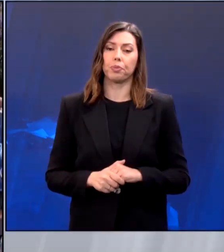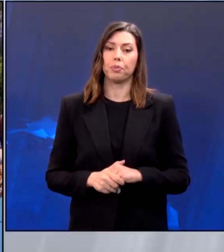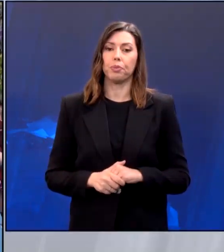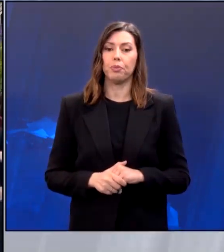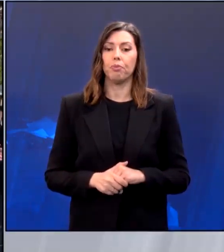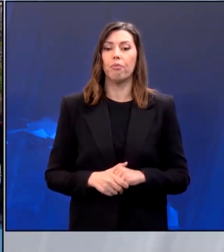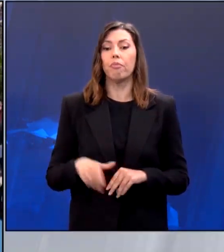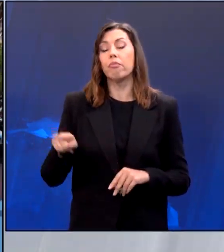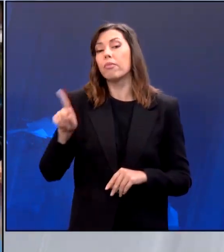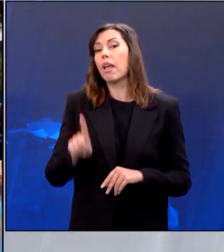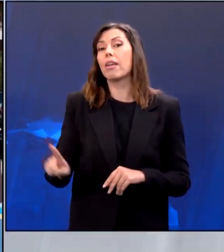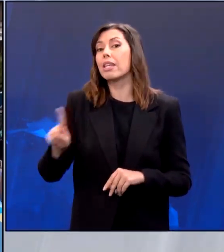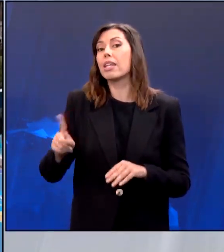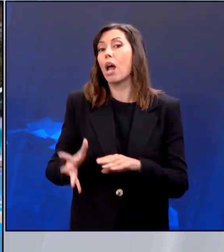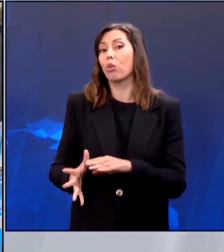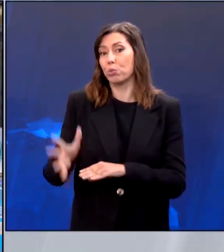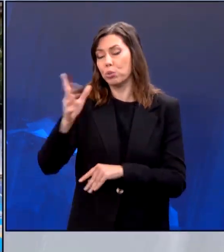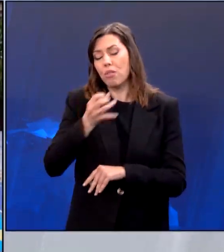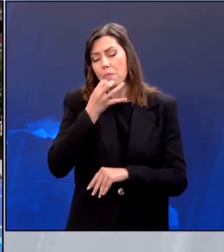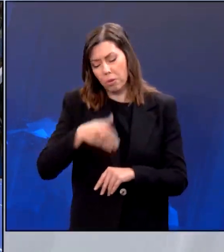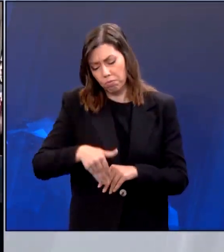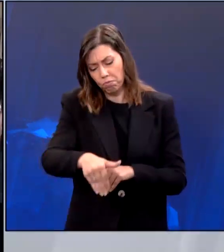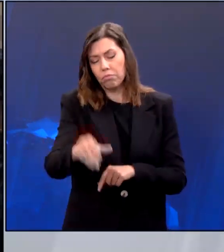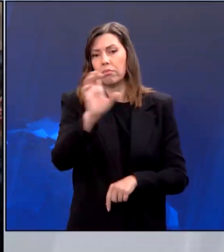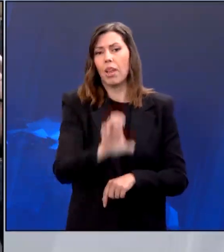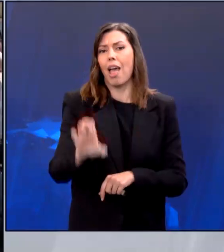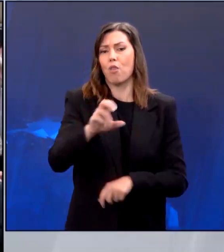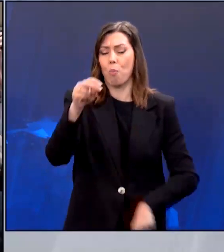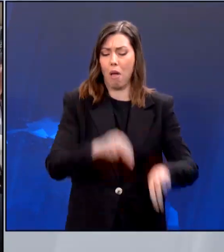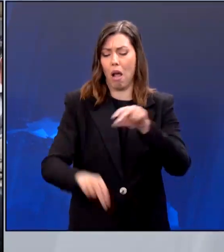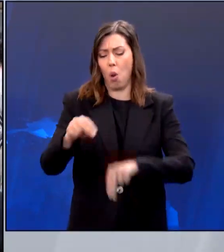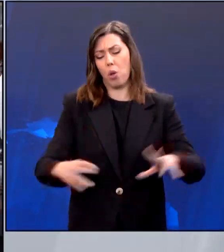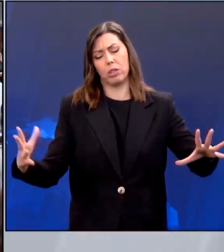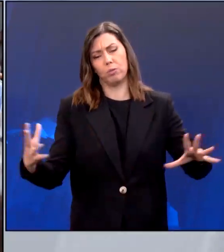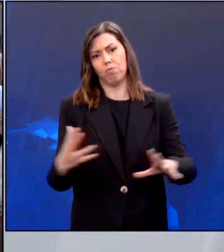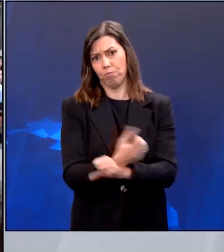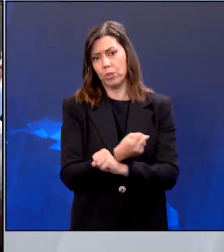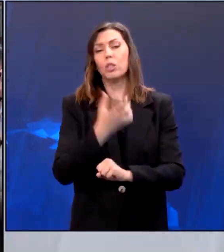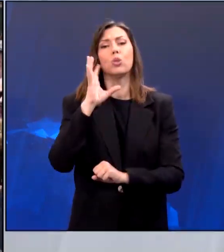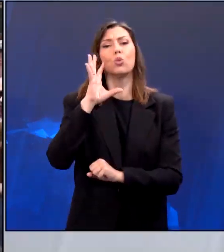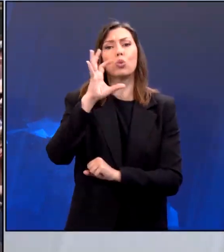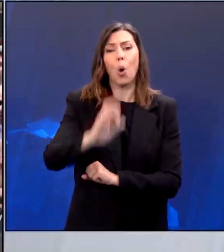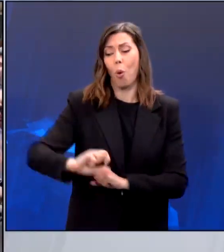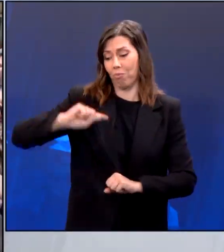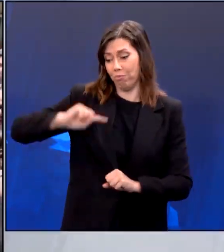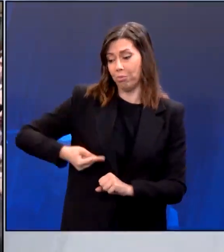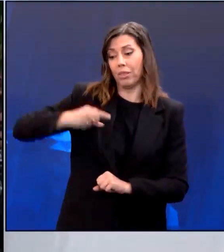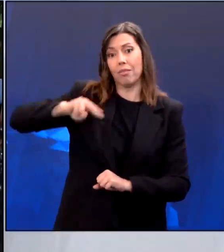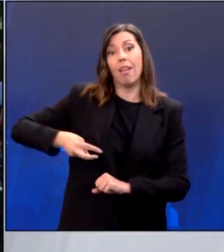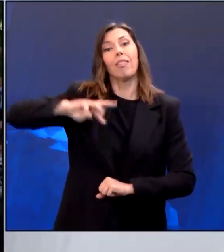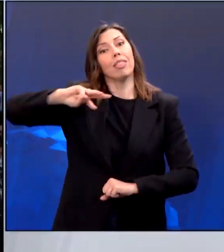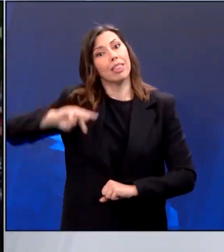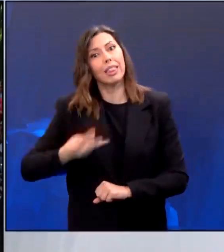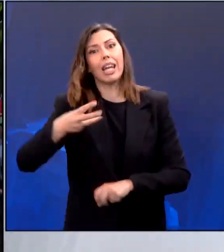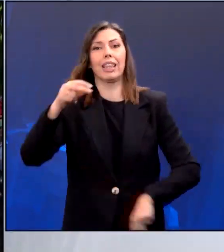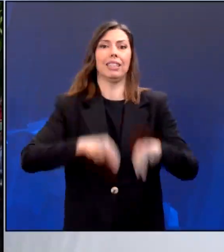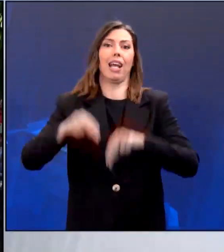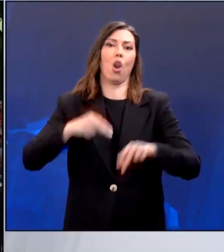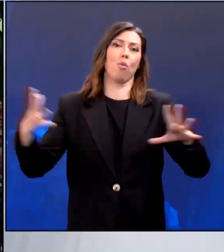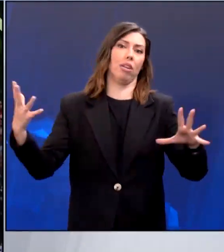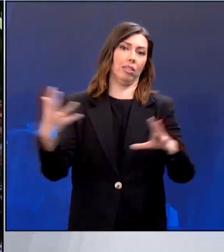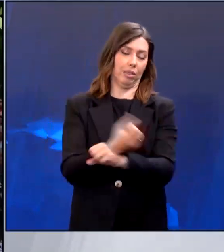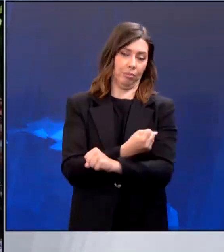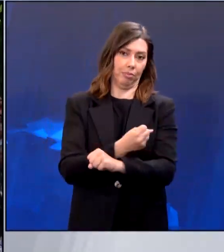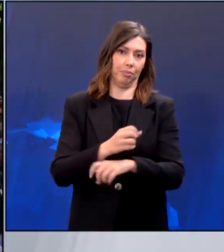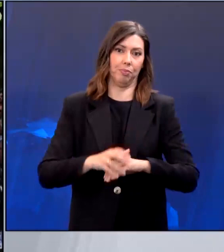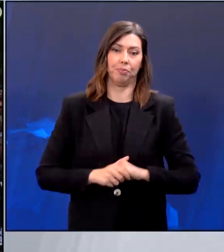Μήνυμα νέκης της Νέας Δημοκρατίας της Ευρωεκλογίας έστειλε ο Κυριάκος Μητσοτάκης από το Αγρήνιο για να τριτώσει όπως είπε η επικράτηση του κυβερνόντος κόμματος μετά τις κάλπες του